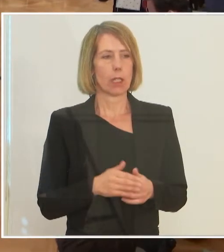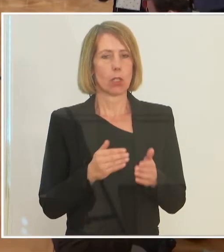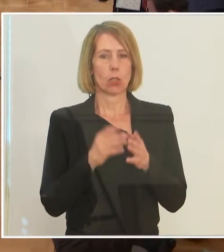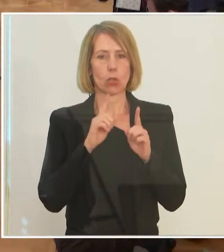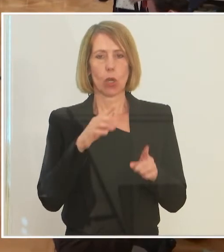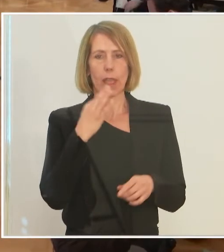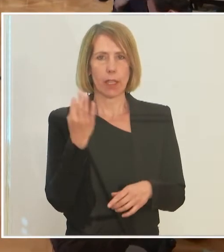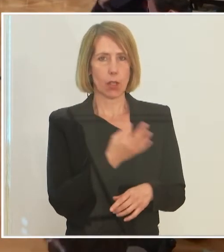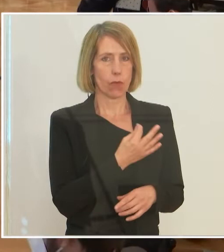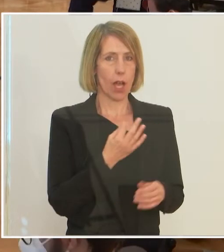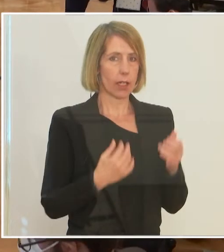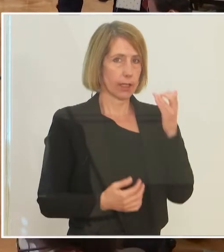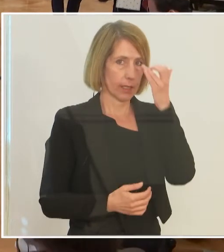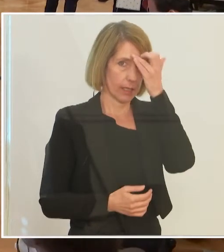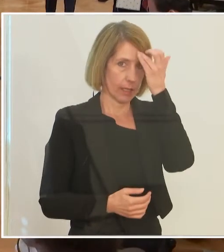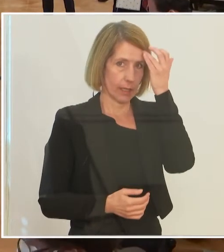Dritsche, bitte.